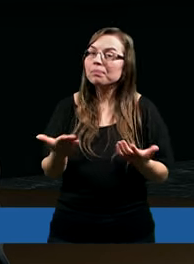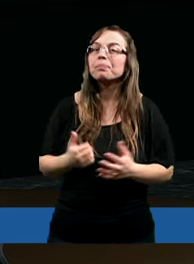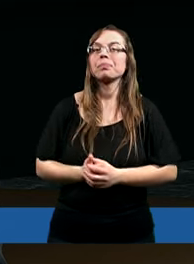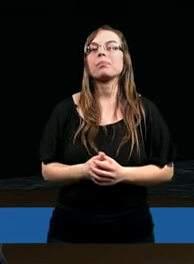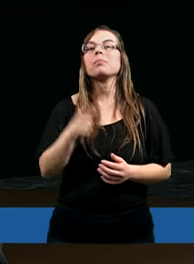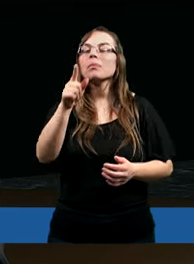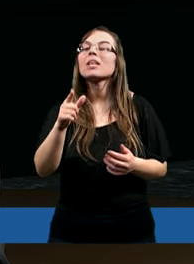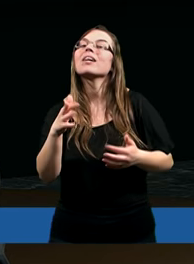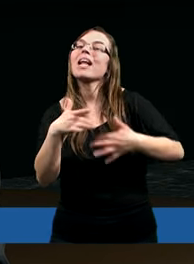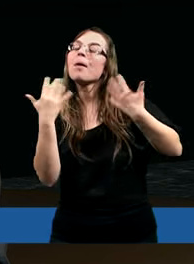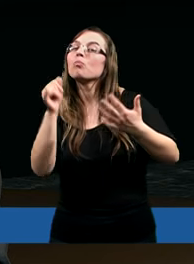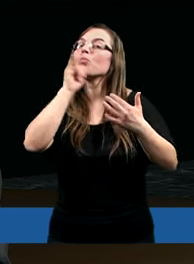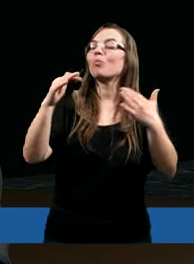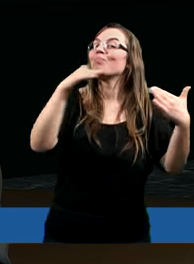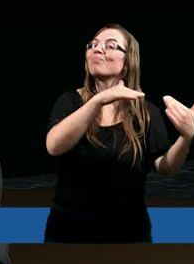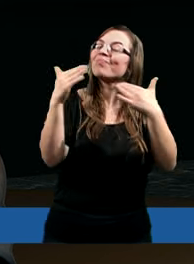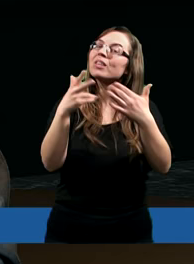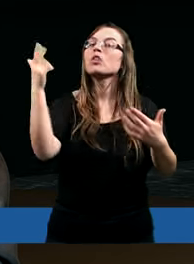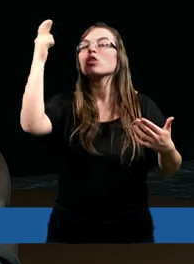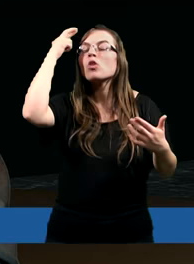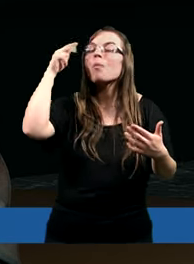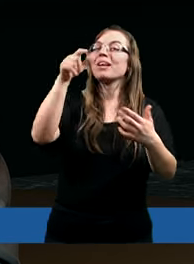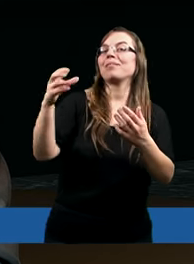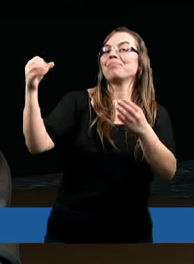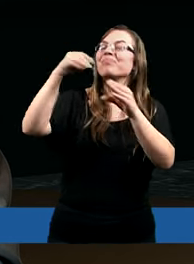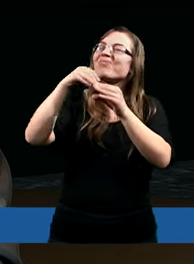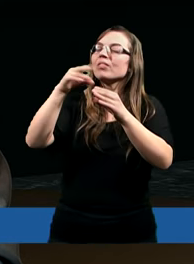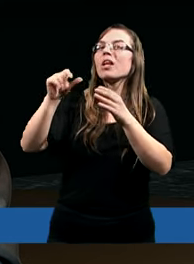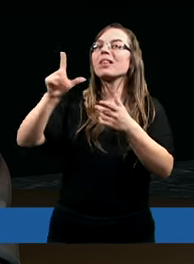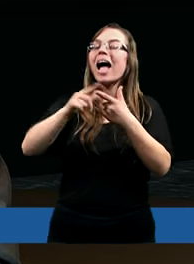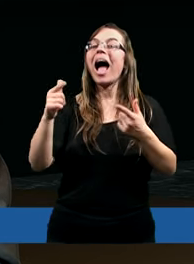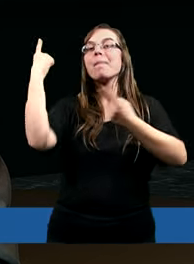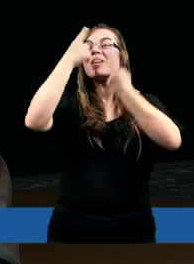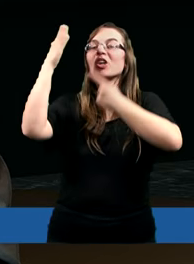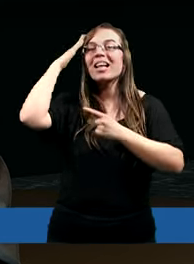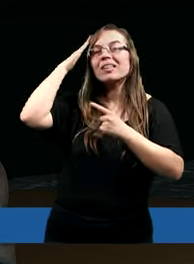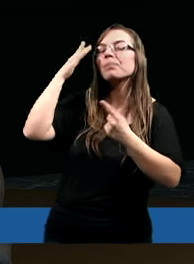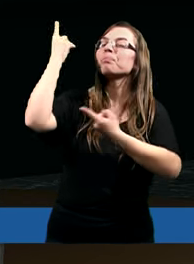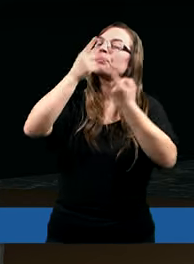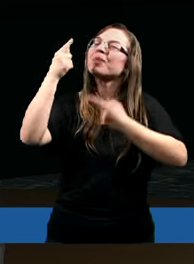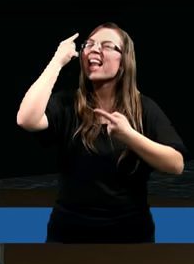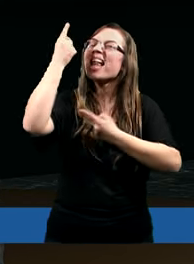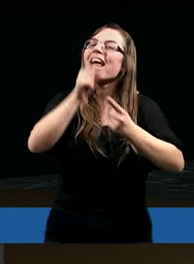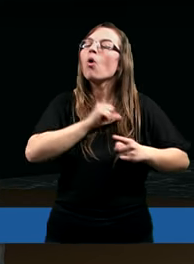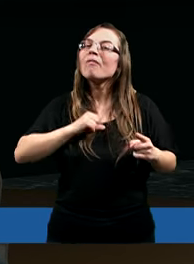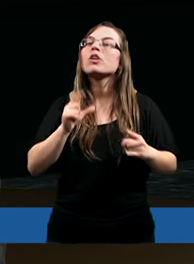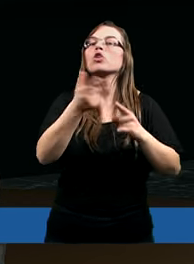okiełzajcie umysły, okiełzać, czyli nałożyć na sposób myślenia, na styl myślenia